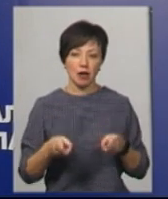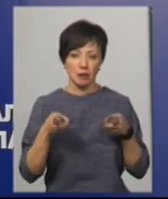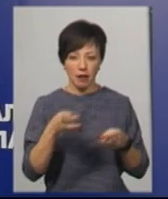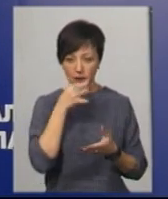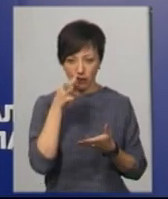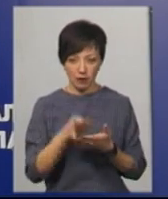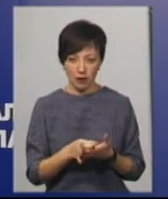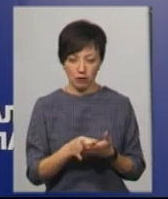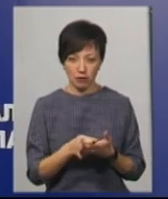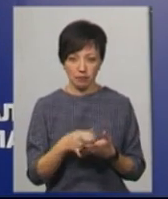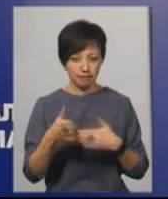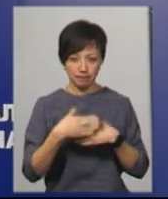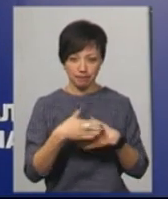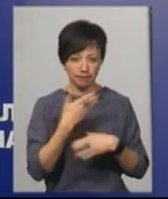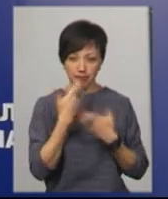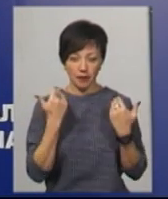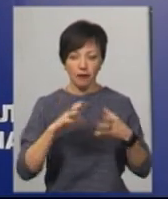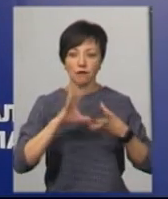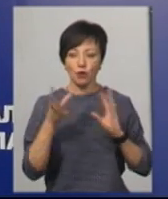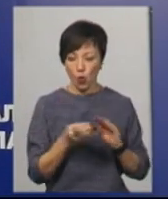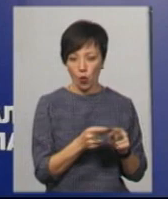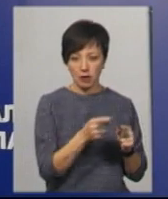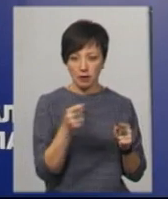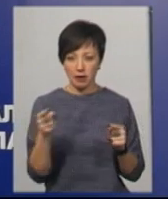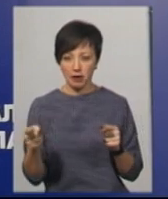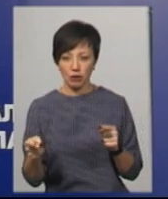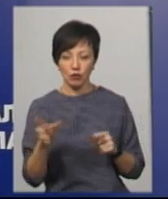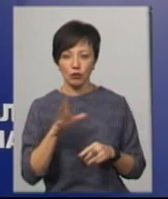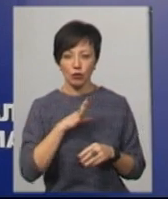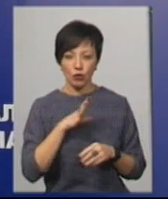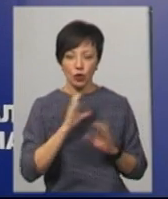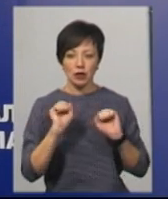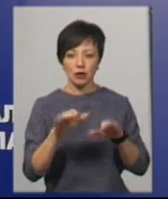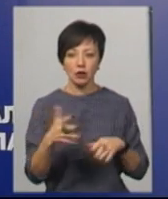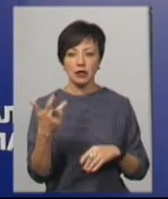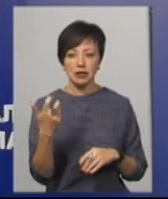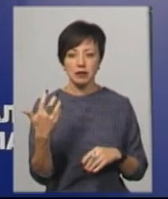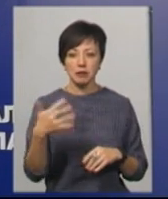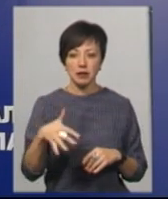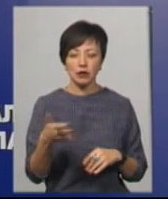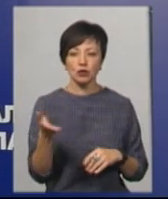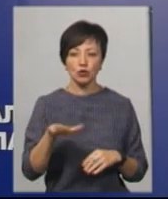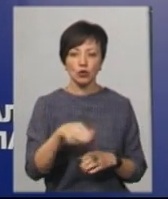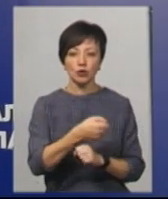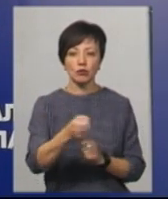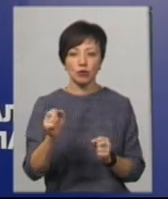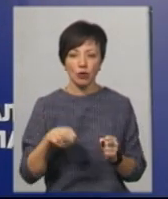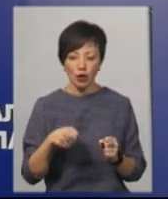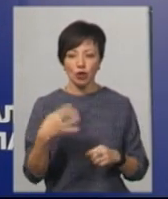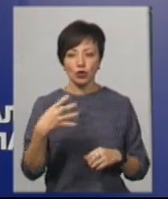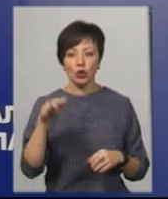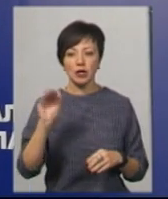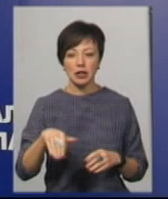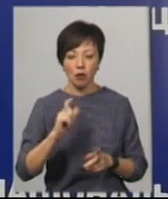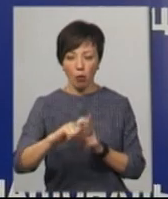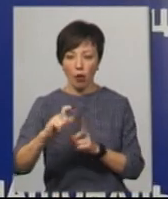відповідальності. Всього за цей період було здано 350 одиниць зброї та 40 тисяч